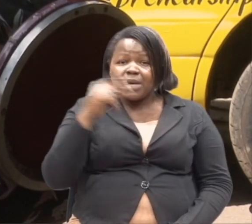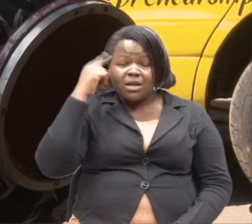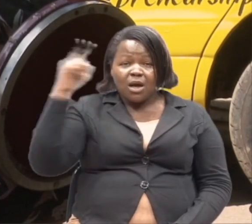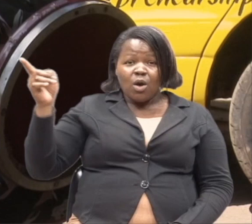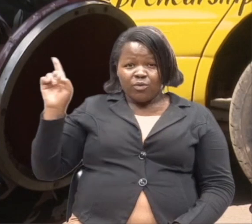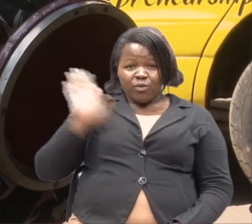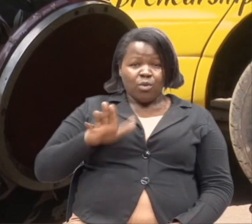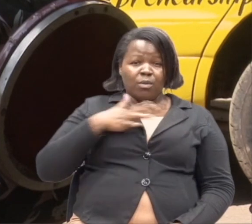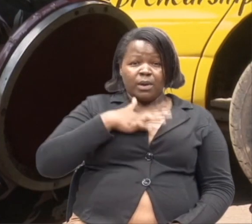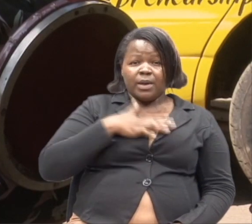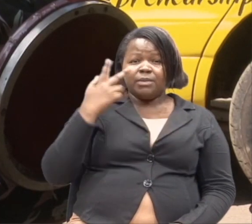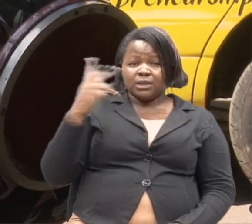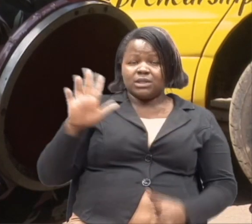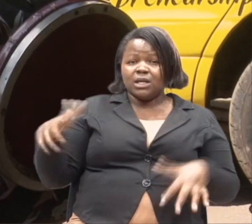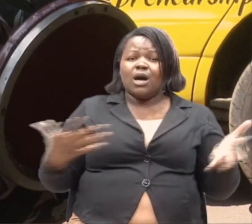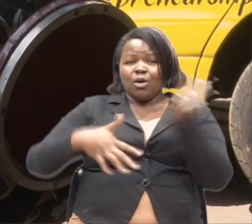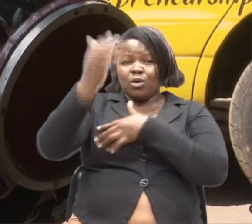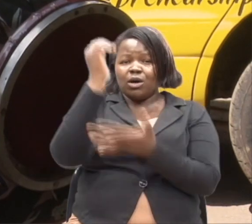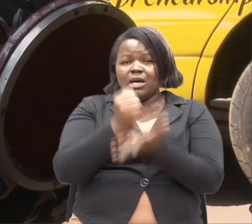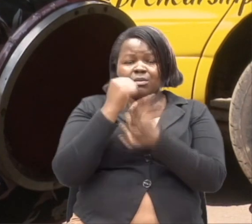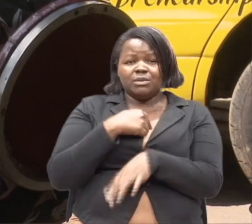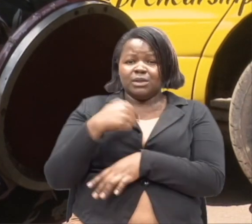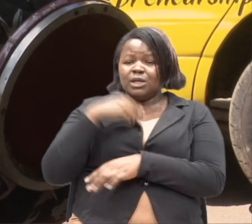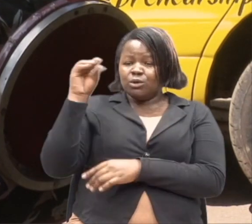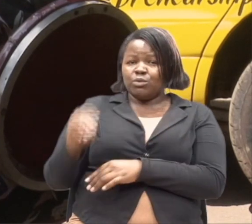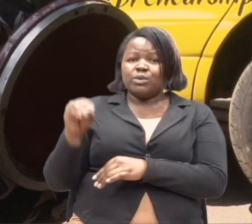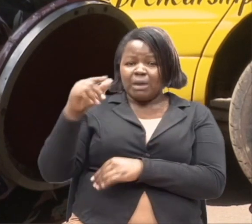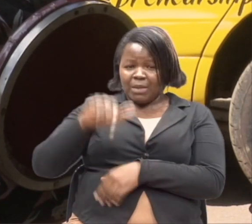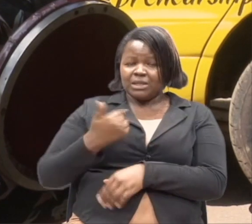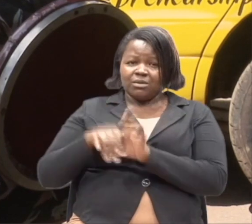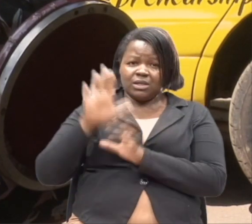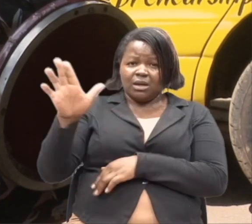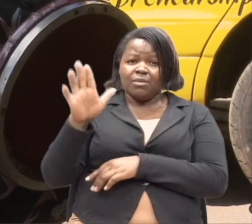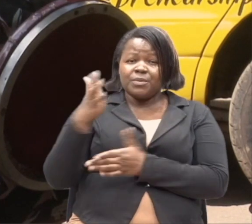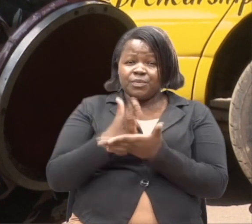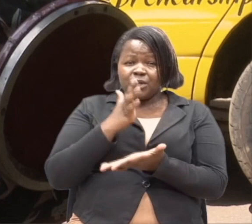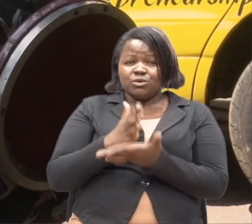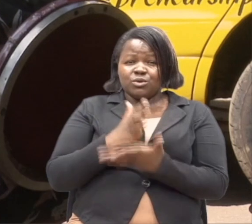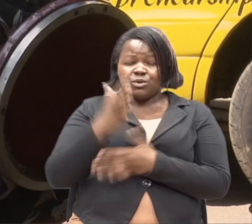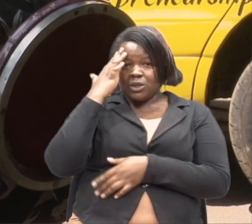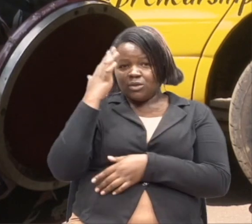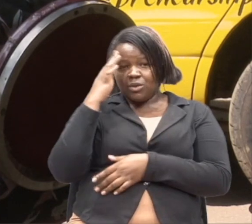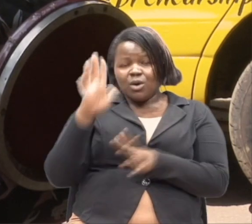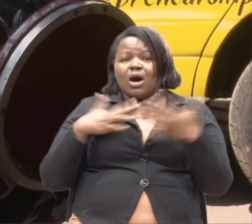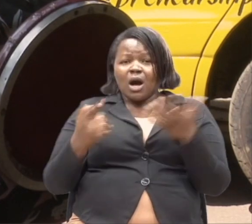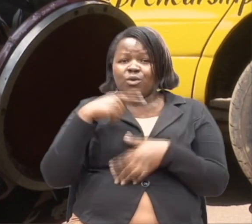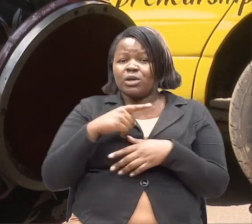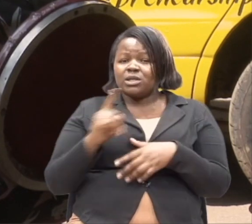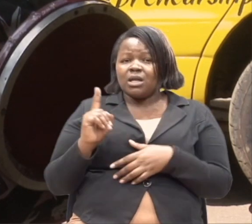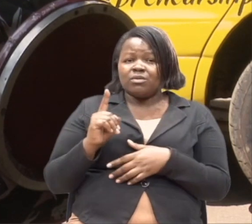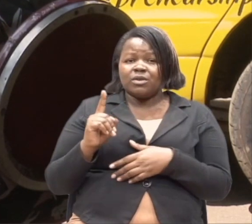Niliona mimi kwa vire mungu wali nisaidia pia nikajiweka kwao. Unajua inategemea. Vire pia wewe